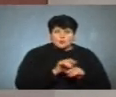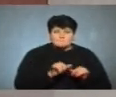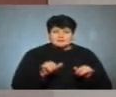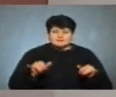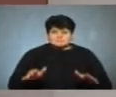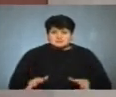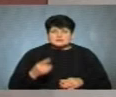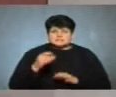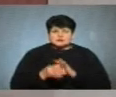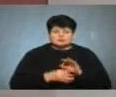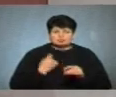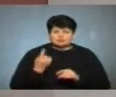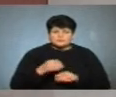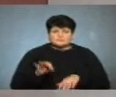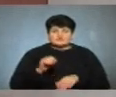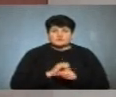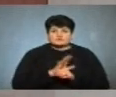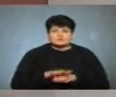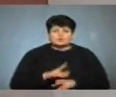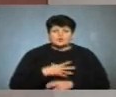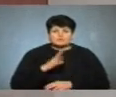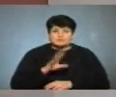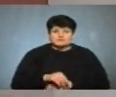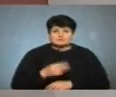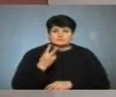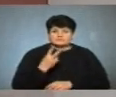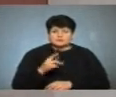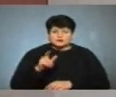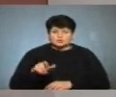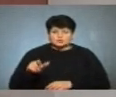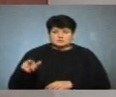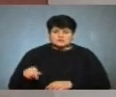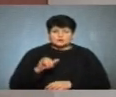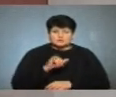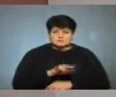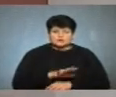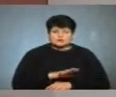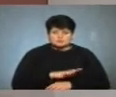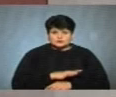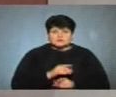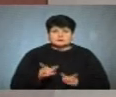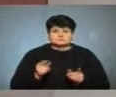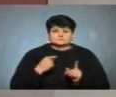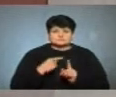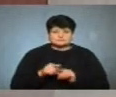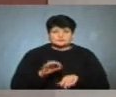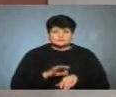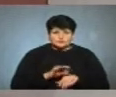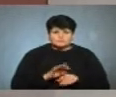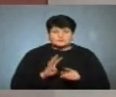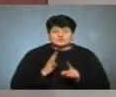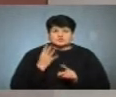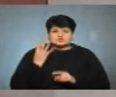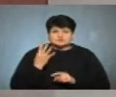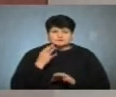За добу в області від коронавірусу померли дві людини, каже епідеміолог. За його словами, у них були супутні захворювання. І четверту